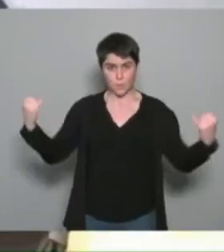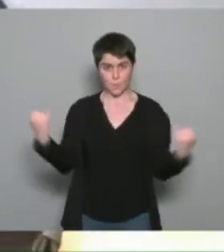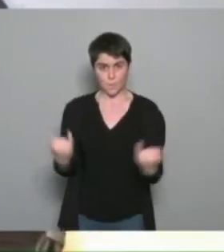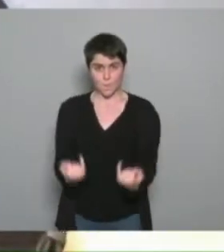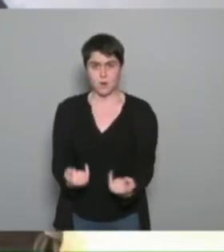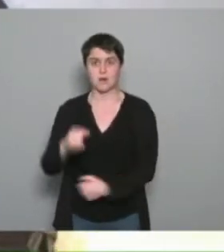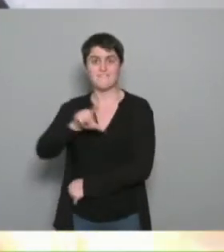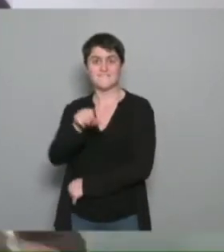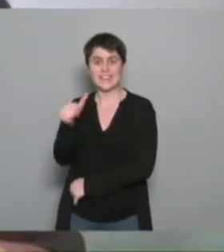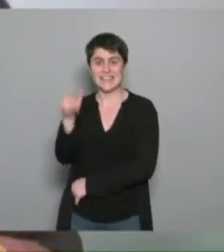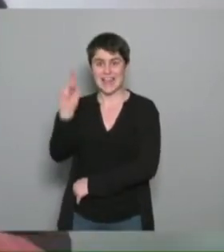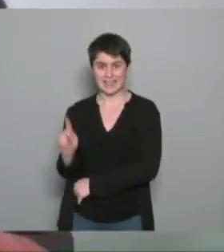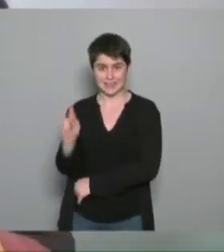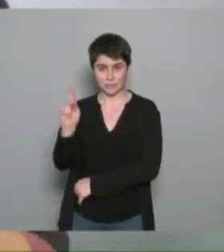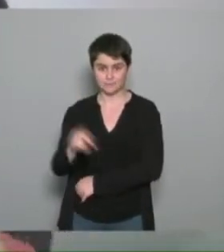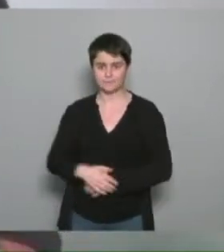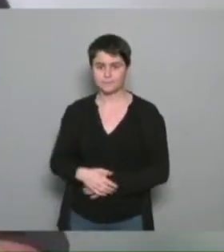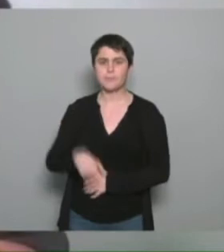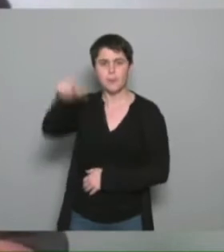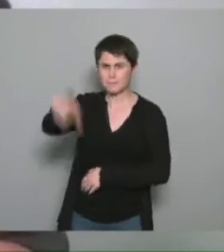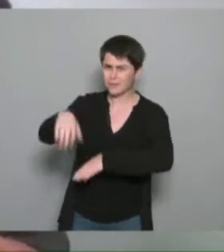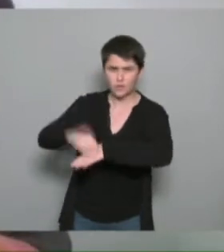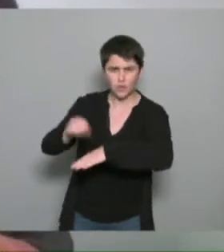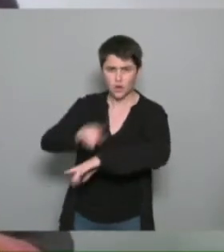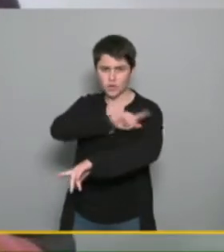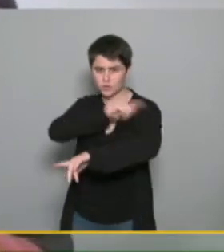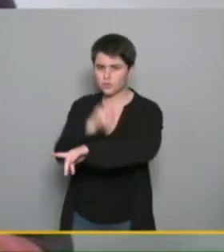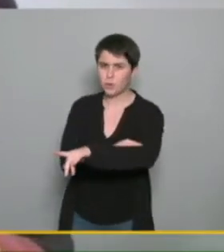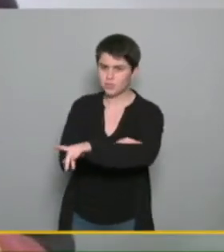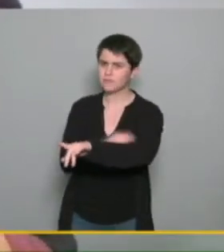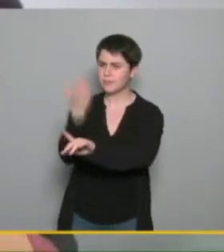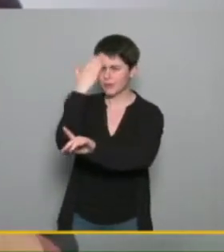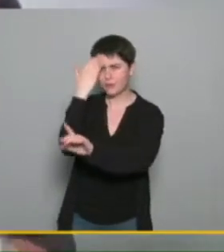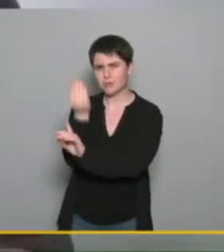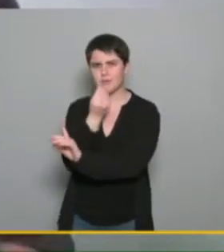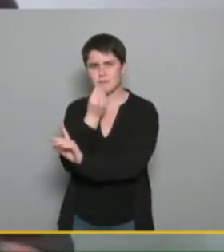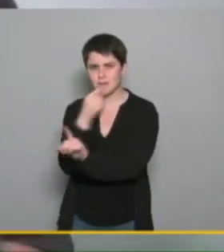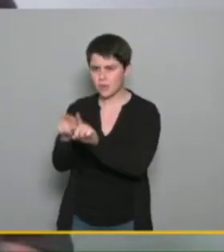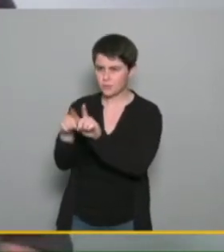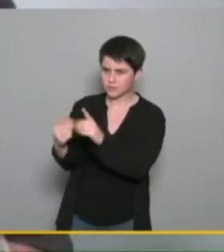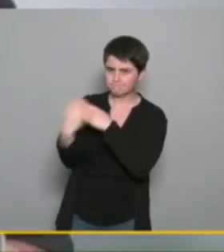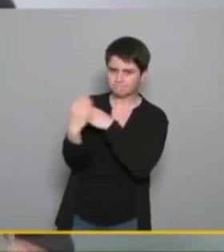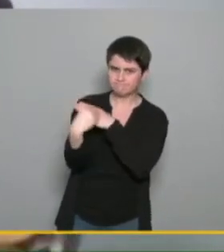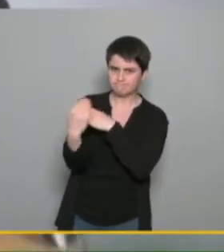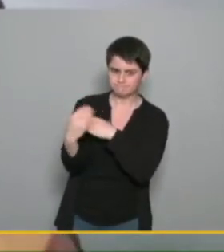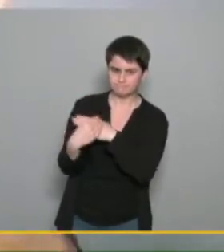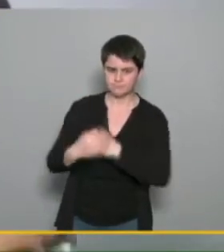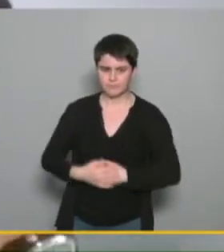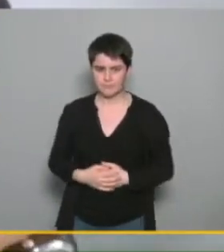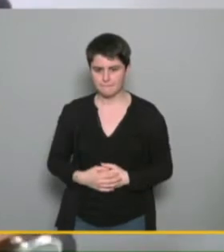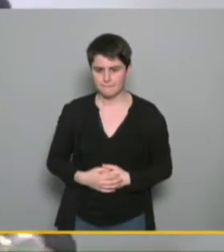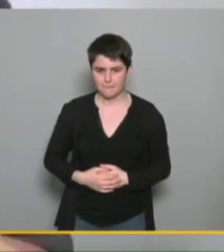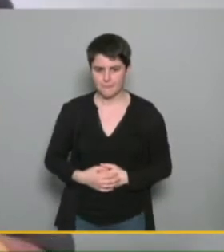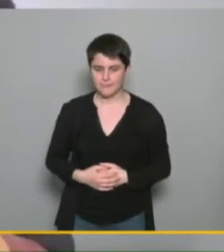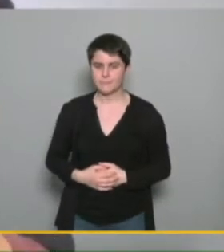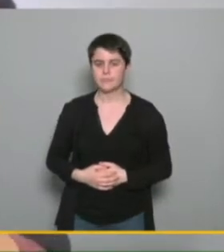coach sportif qui était nutritionniste et je me suis dit je ne peux pas rester sur si je peux tu peux